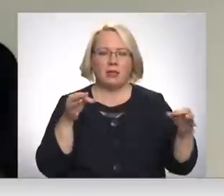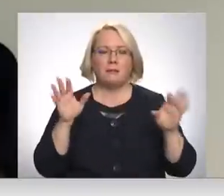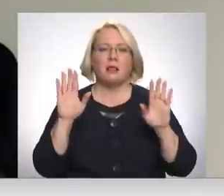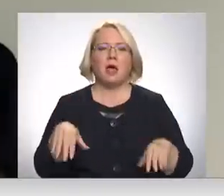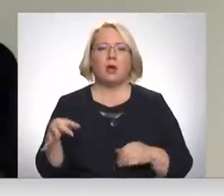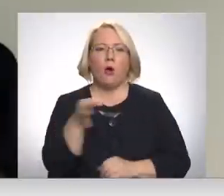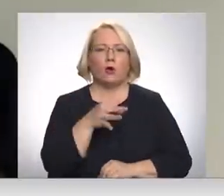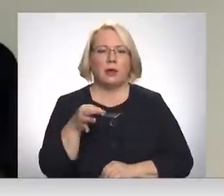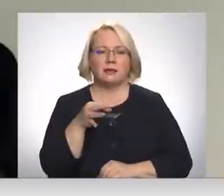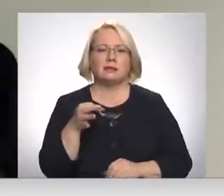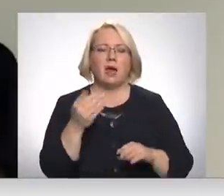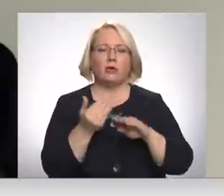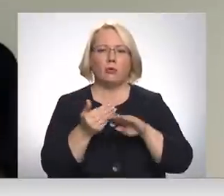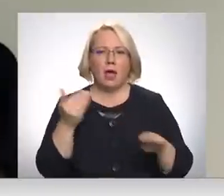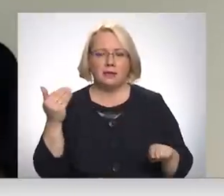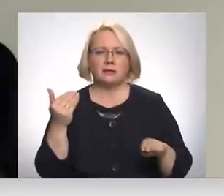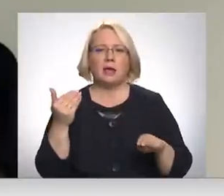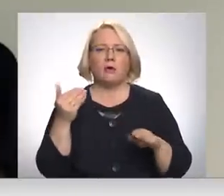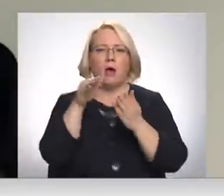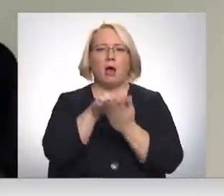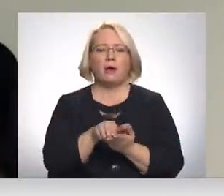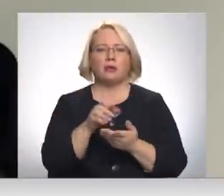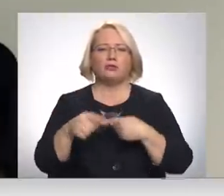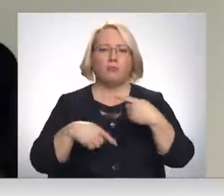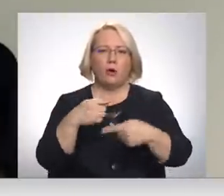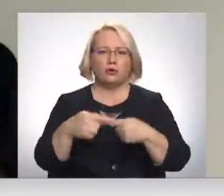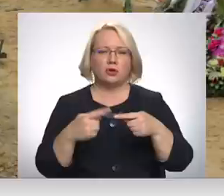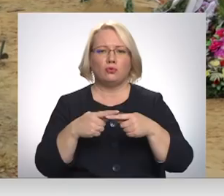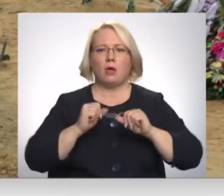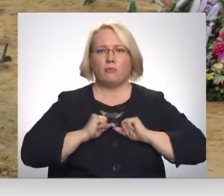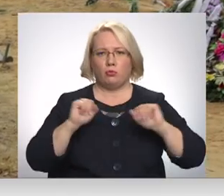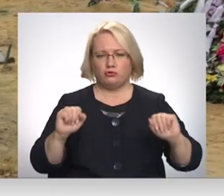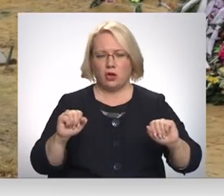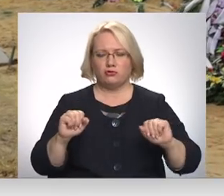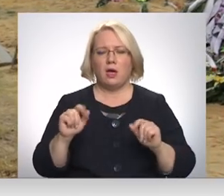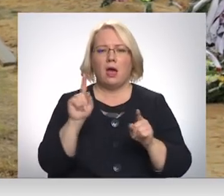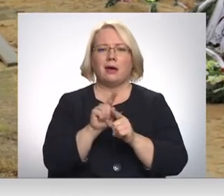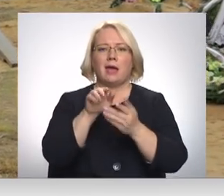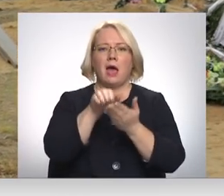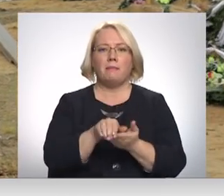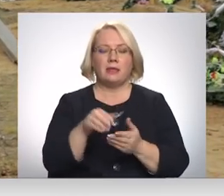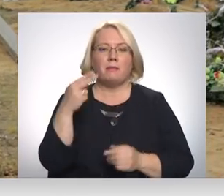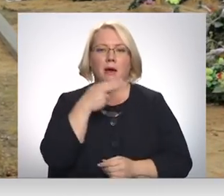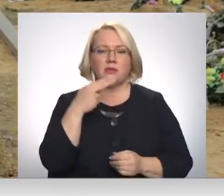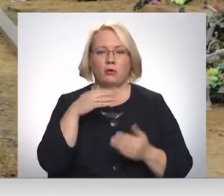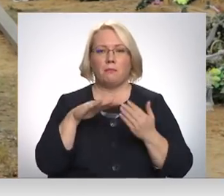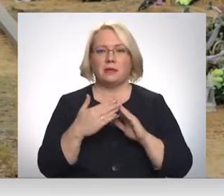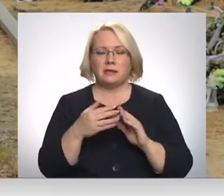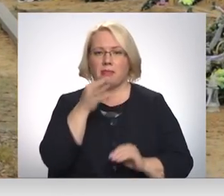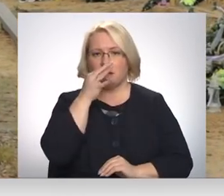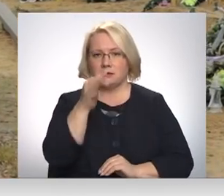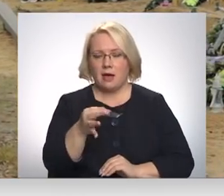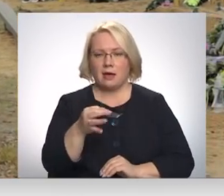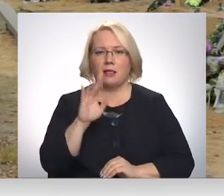laicīgu abadīšanas procesu nodrošināšanu. Ar jabadījumu apseimniekotājs pilsētā norāda.